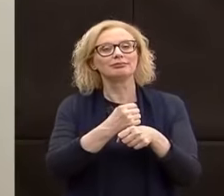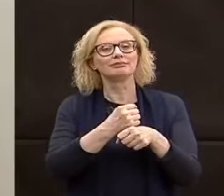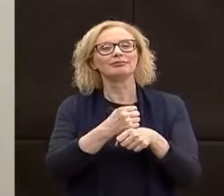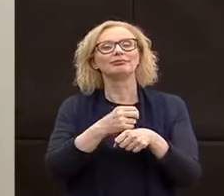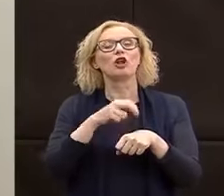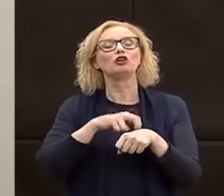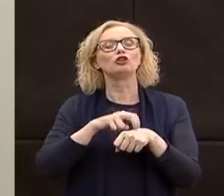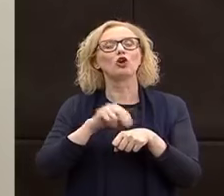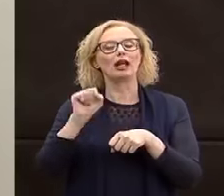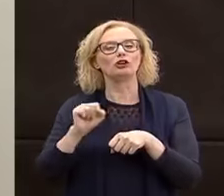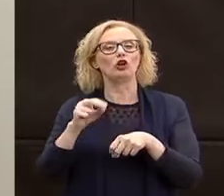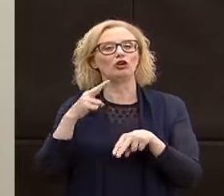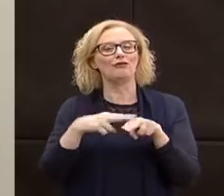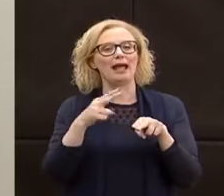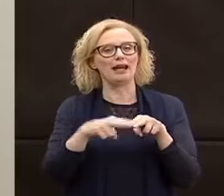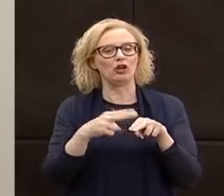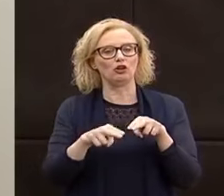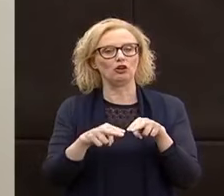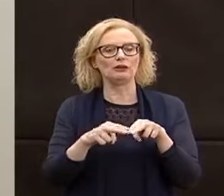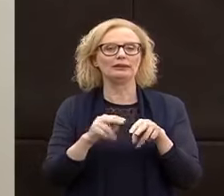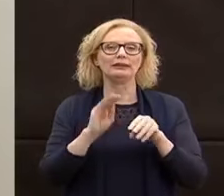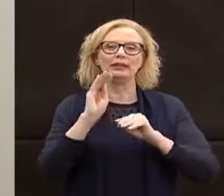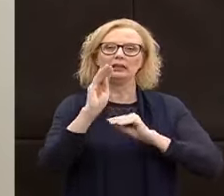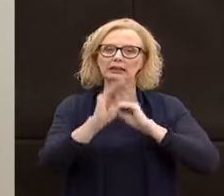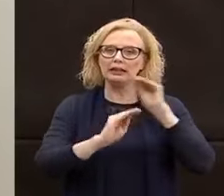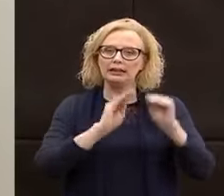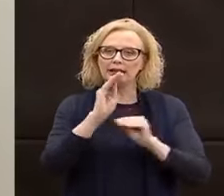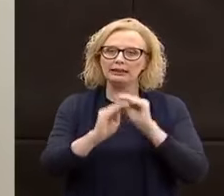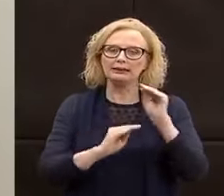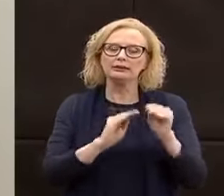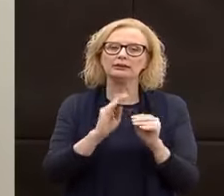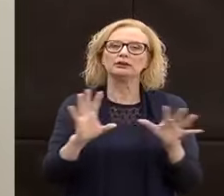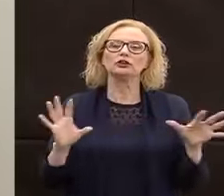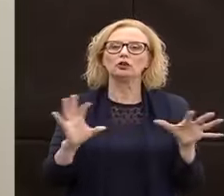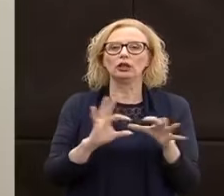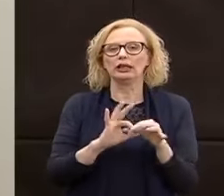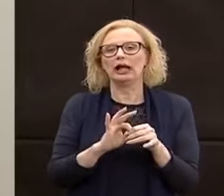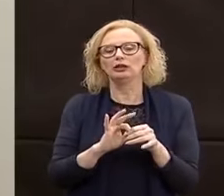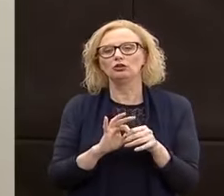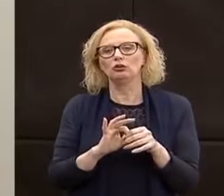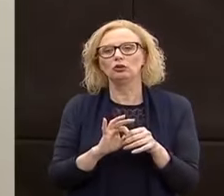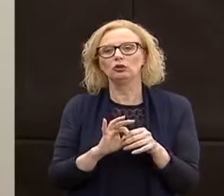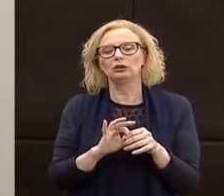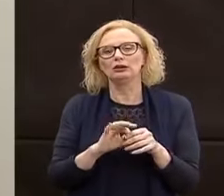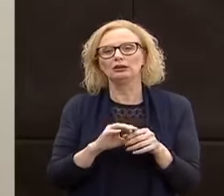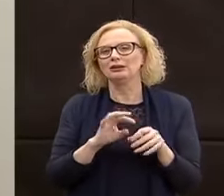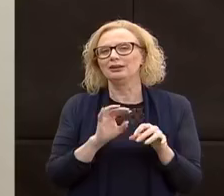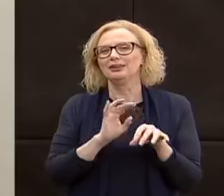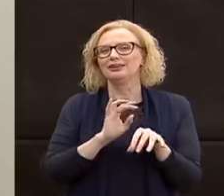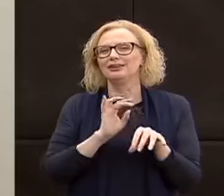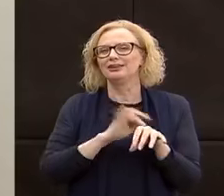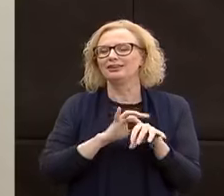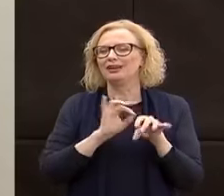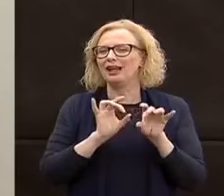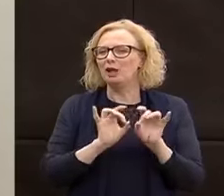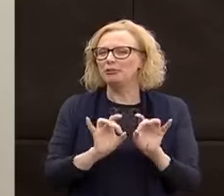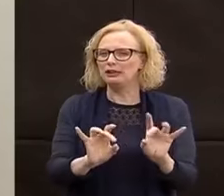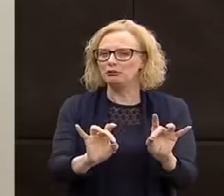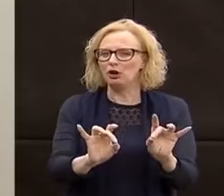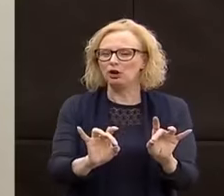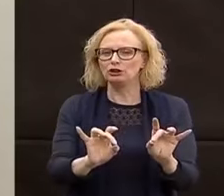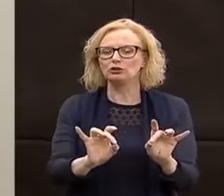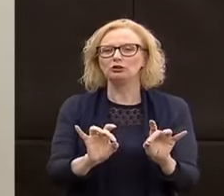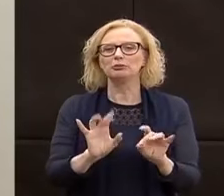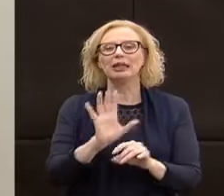Antonio Ferro per rivolgere a lui alcune questioni di carattere epidemiologico, per esempio